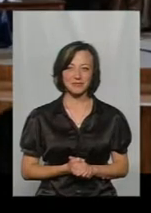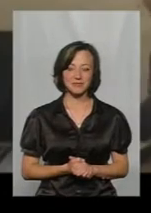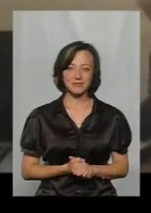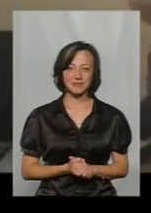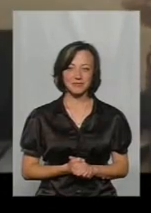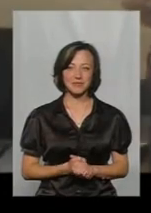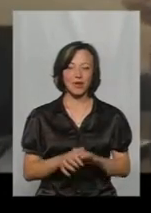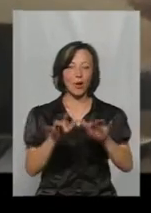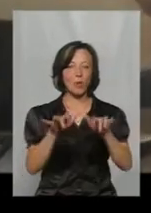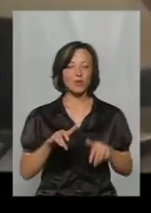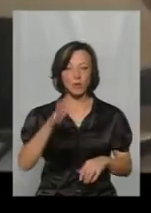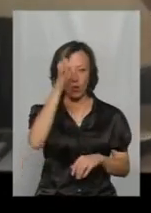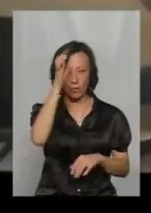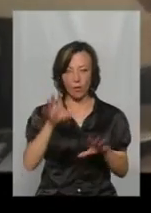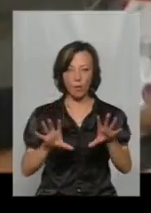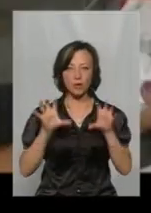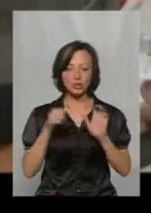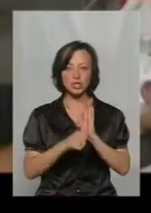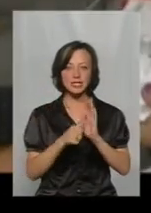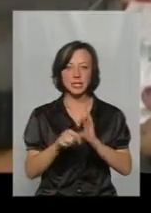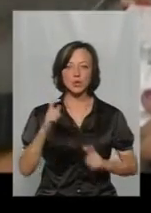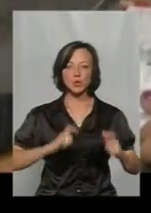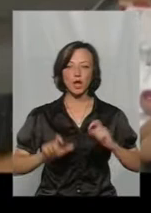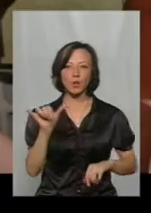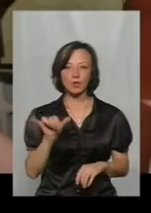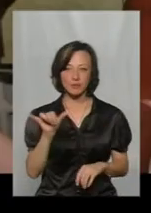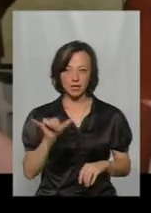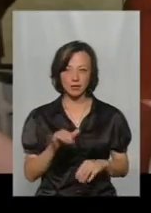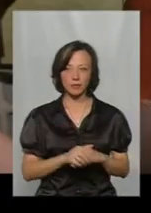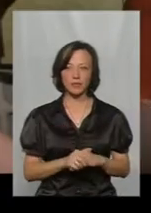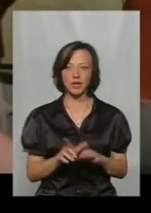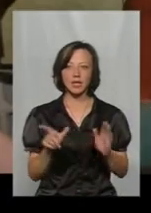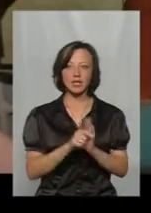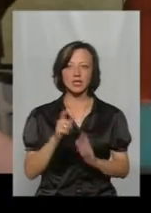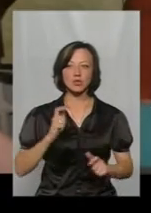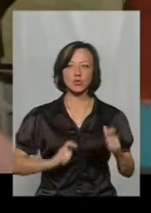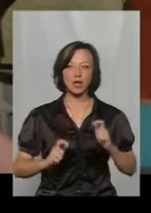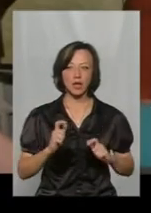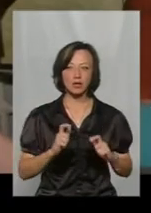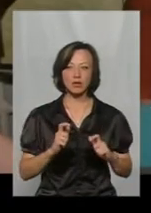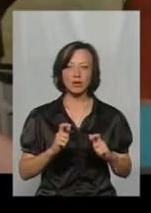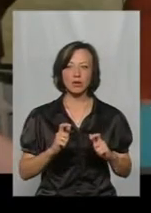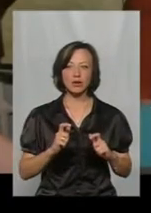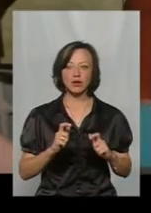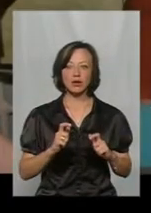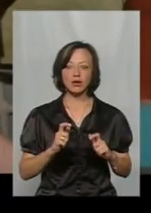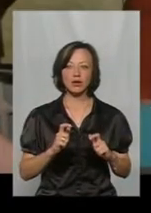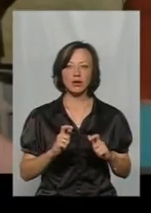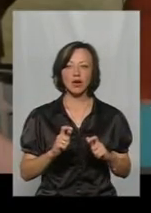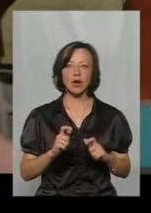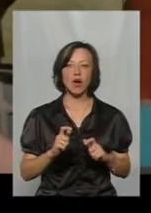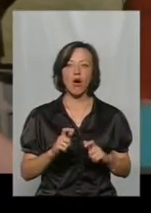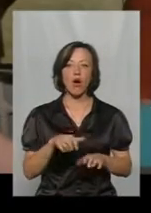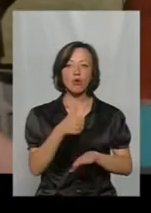Комп'ютерну науку опановували 60 студентів університету. Зі студентами власний факультет в основу володіння